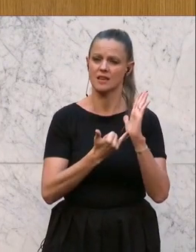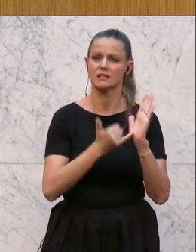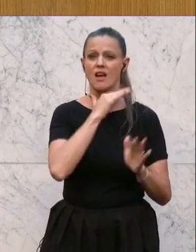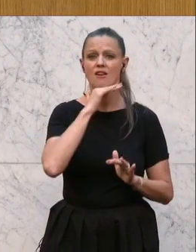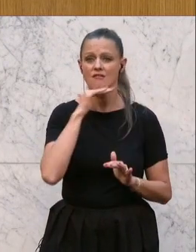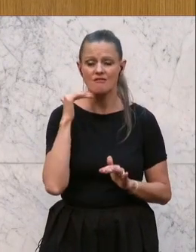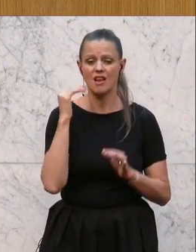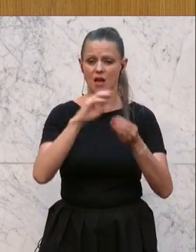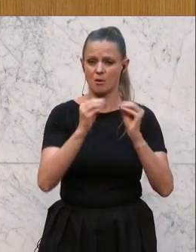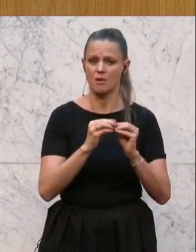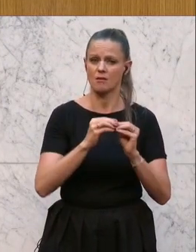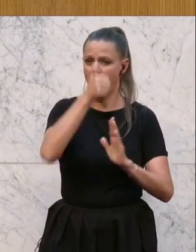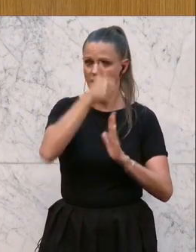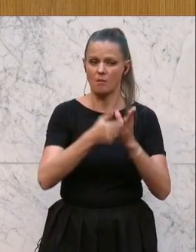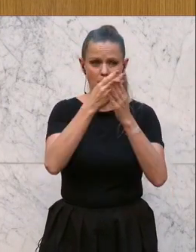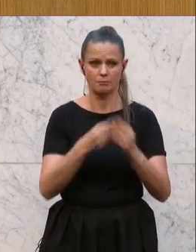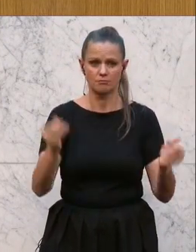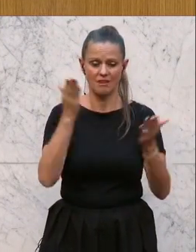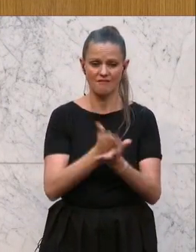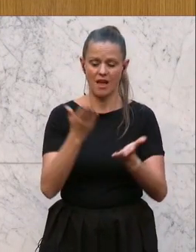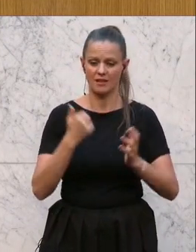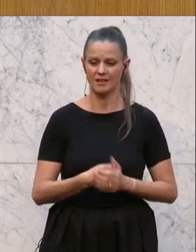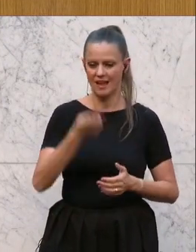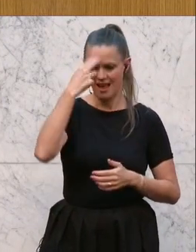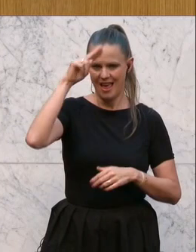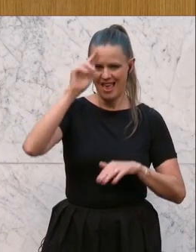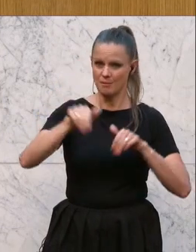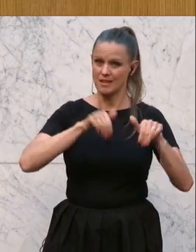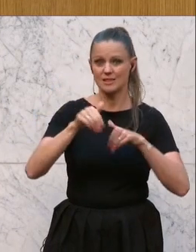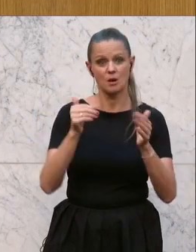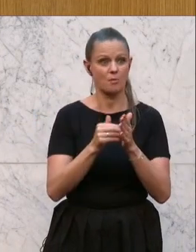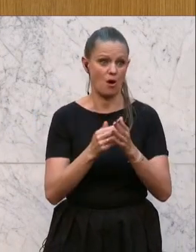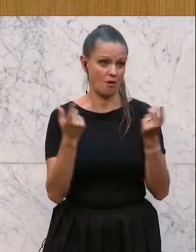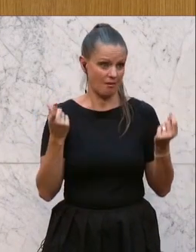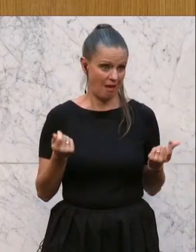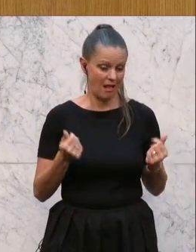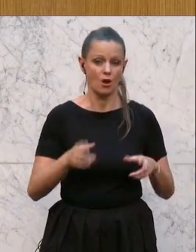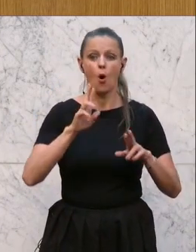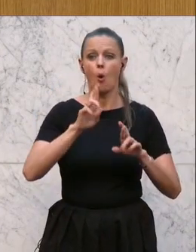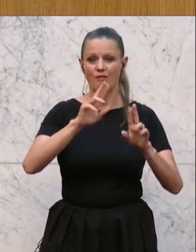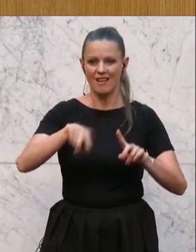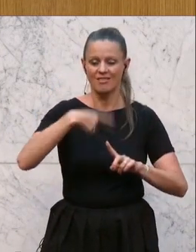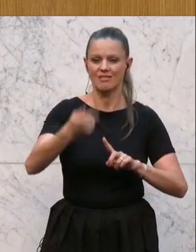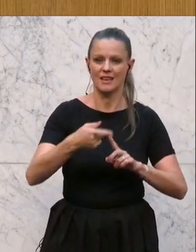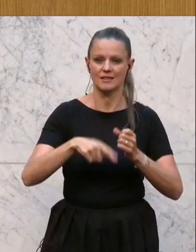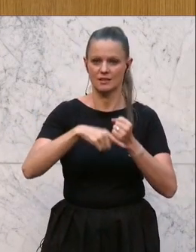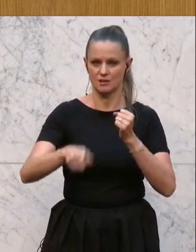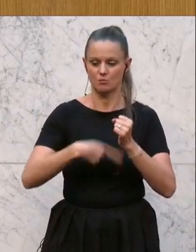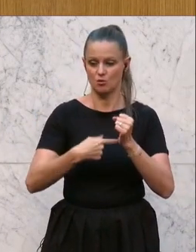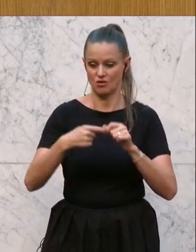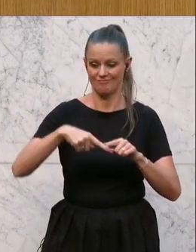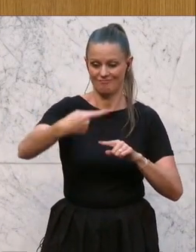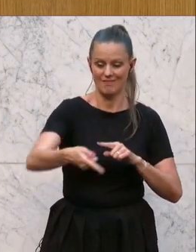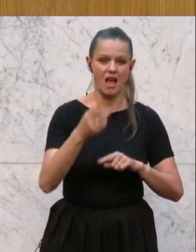mit dem auf einem Schlag gelöst werden. Herr Minister, es braucht Geld dafür und ich hoffe, dass im nächsten Budget, im Herbst, das er jetzt kommt,